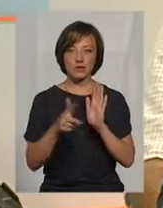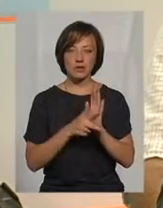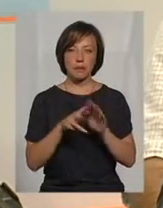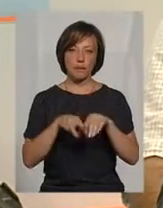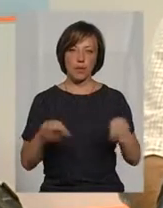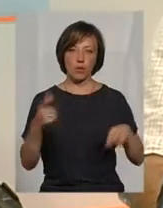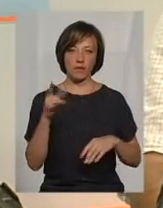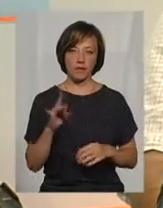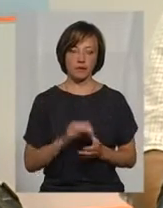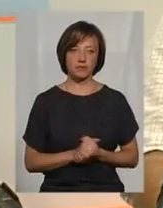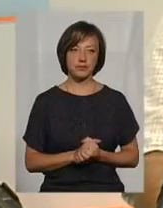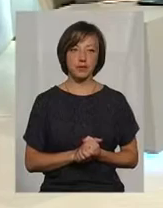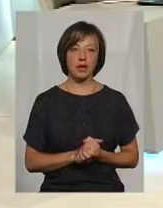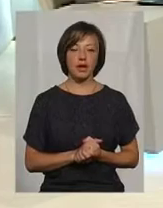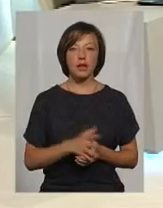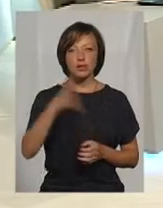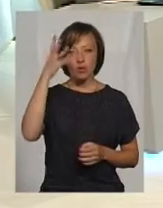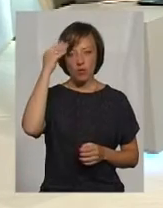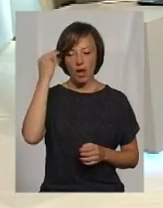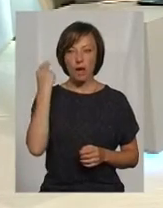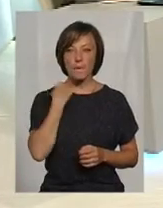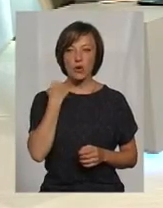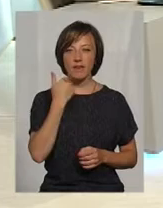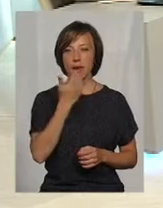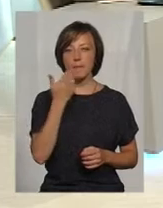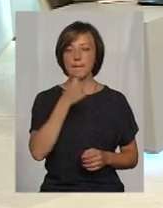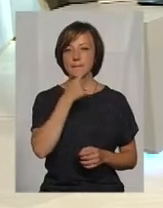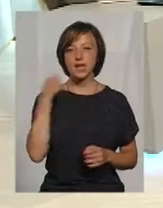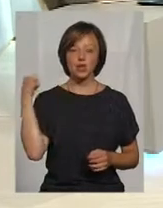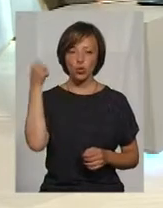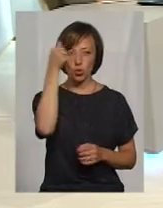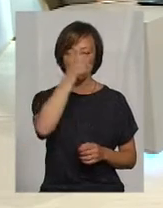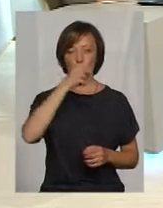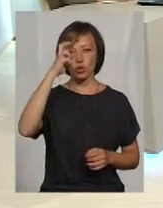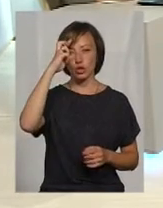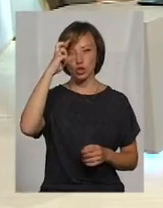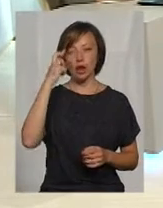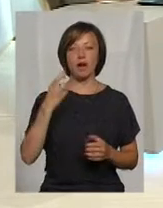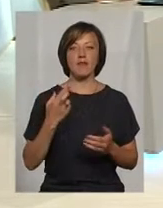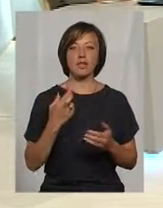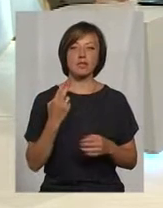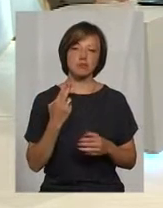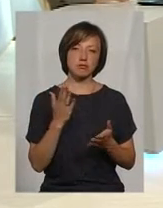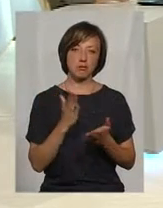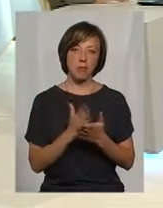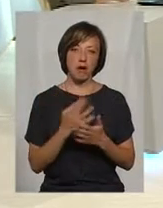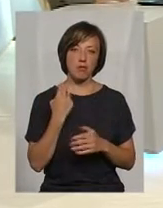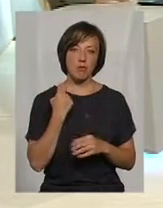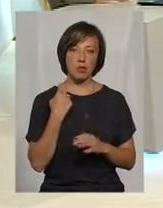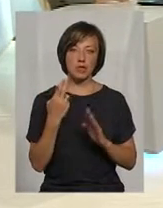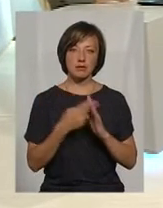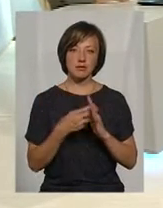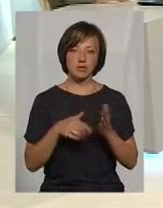Тобто, за рахуванням боргів минулого року, держава, скажімо так, заборгувала за пільги